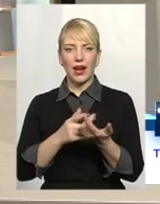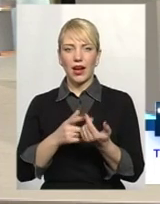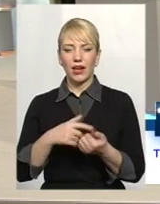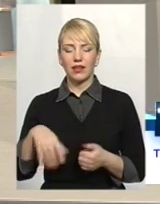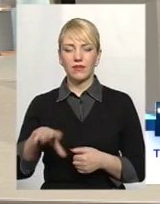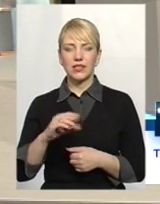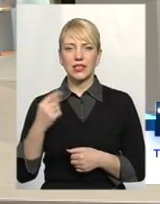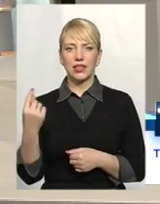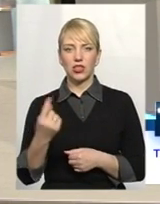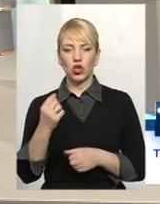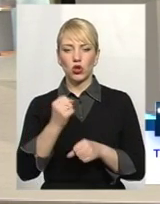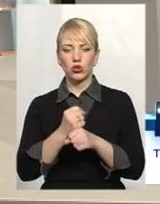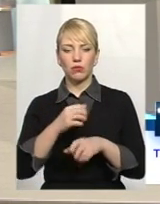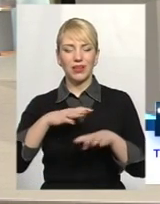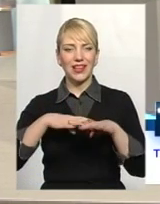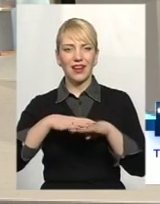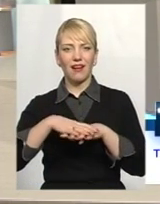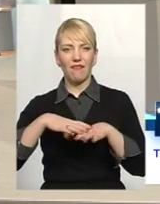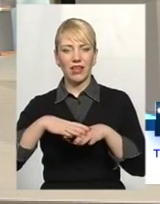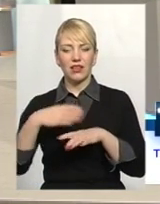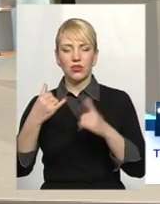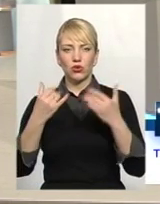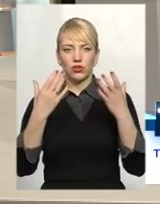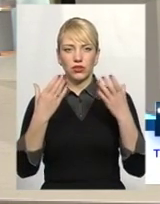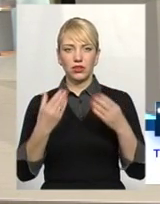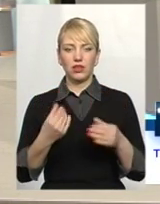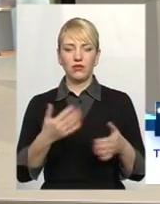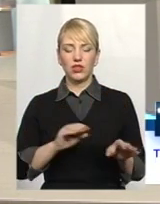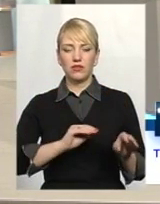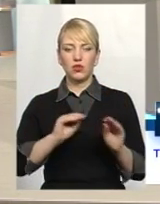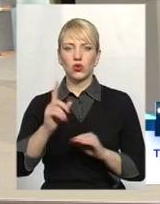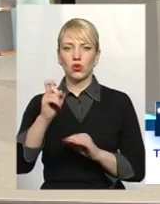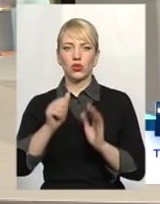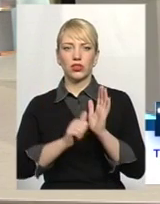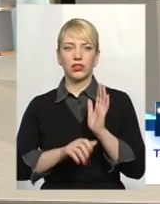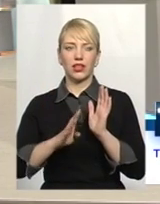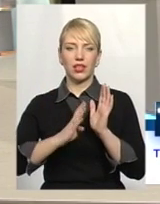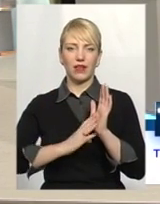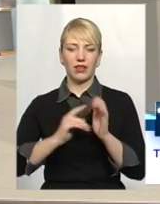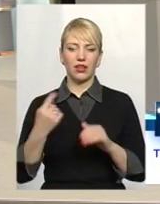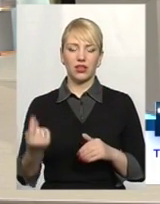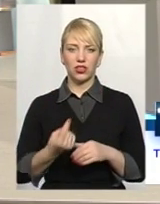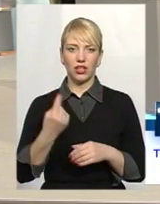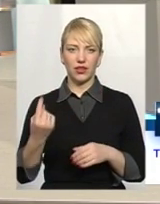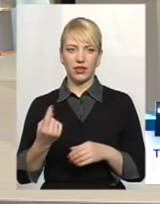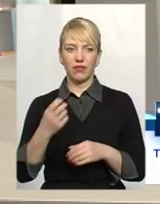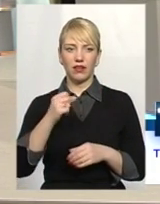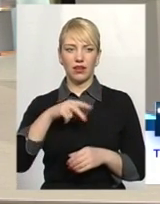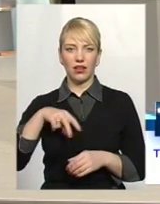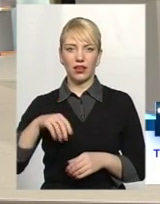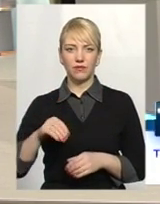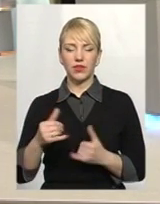графіки і на сьогоднішній день ми вже встановили 169 лічильників іменно в цій категорії. Але